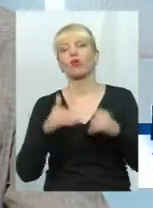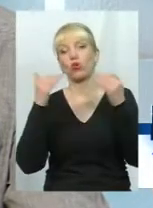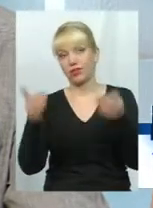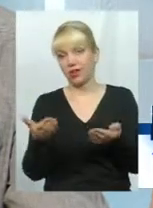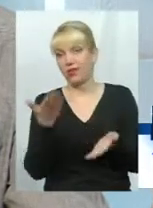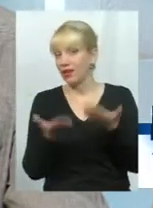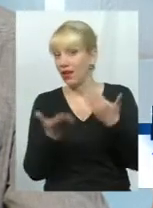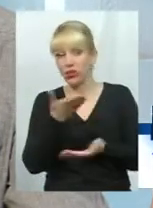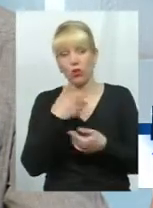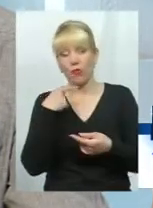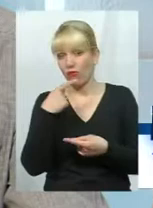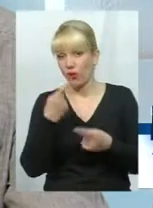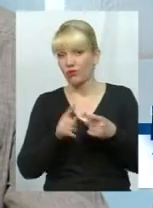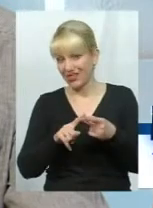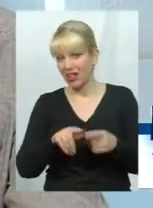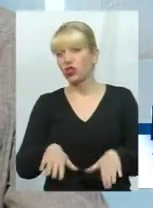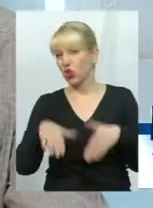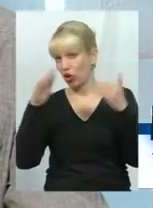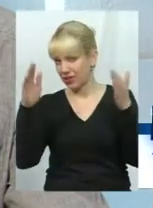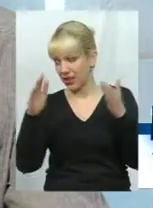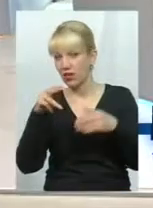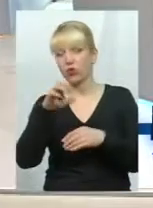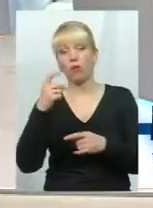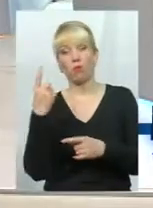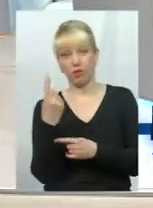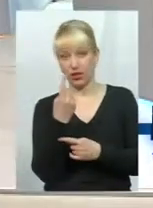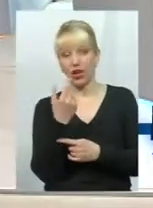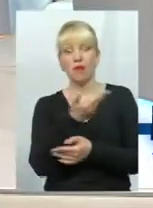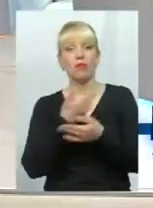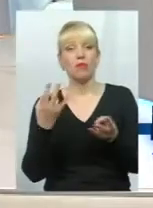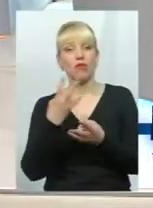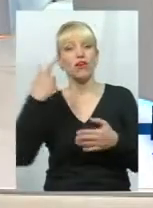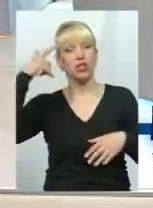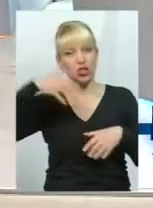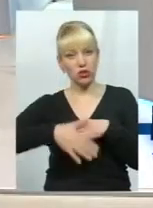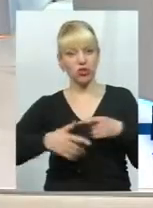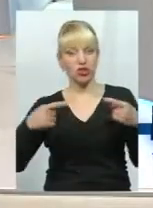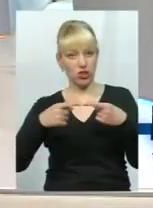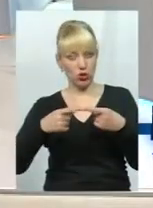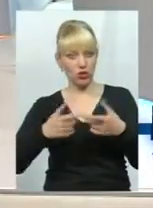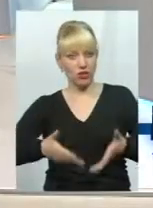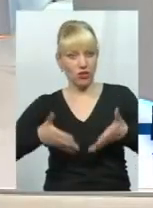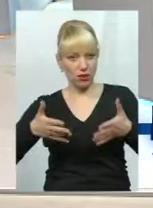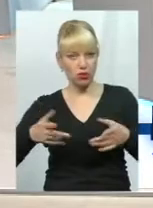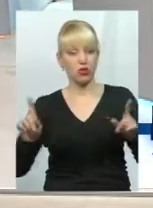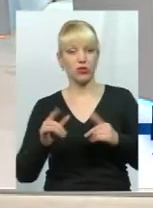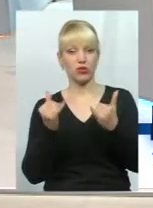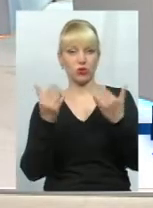кажемо, що це зростання, то тоді перше. Ми маємо розуміти чітко і ясно, що на сьогоднішній день